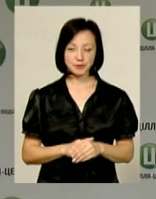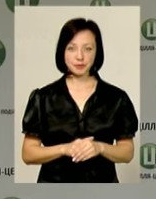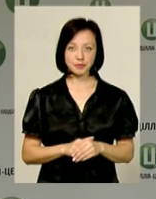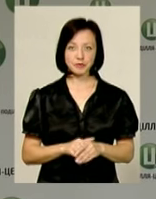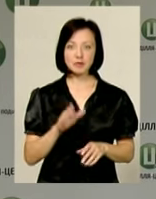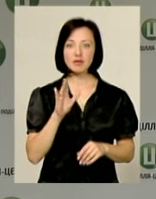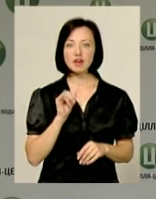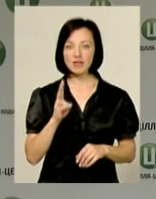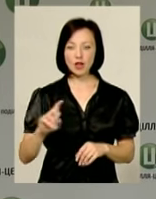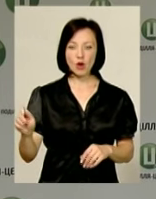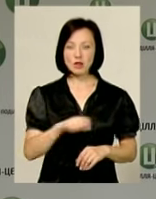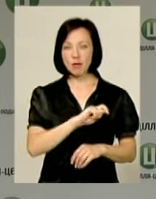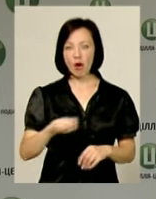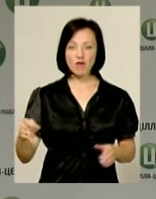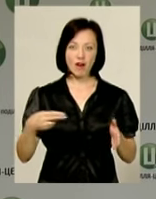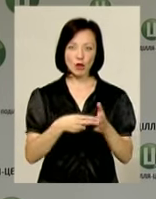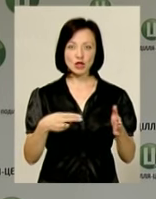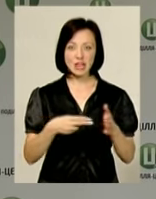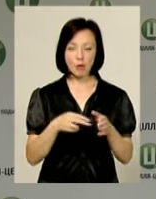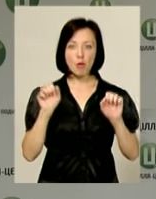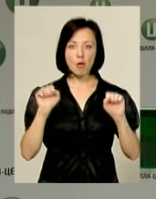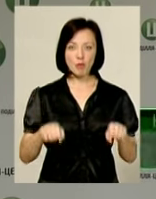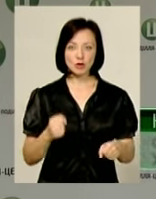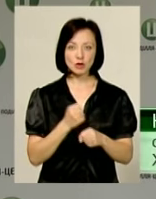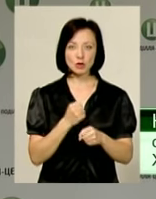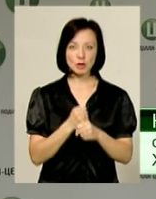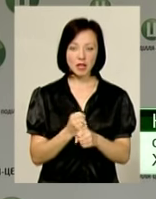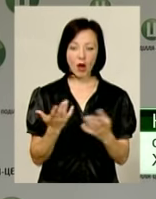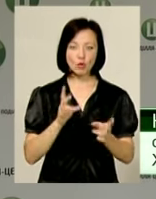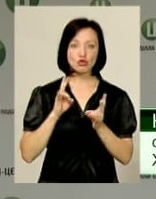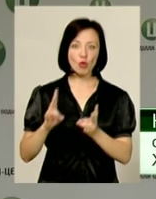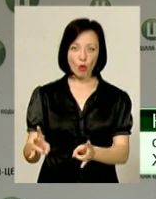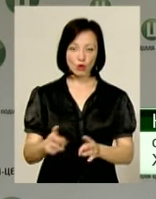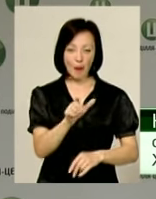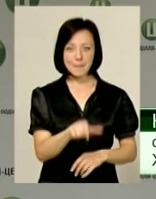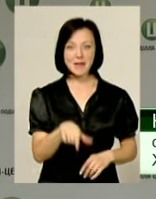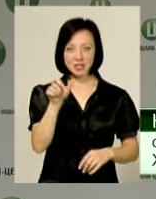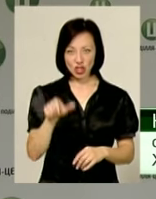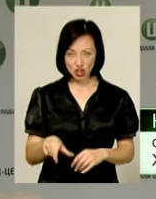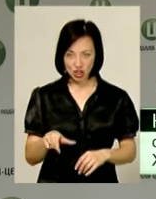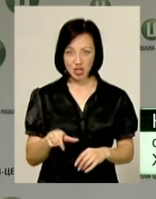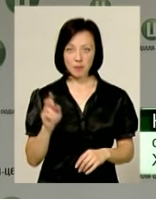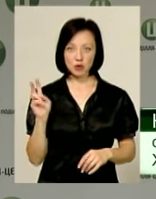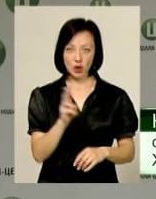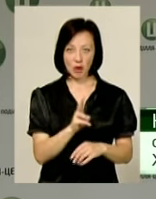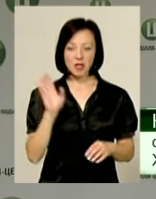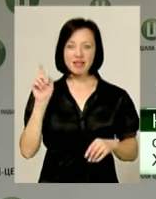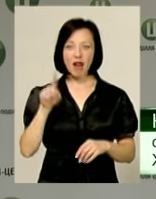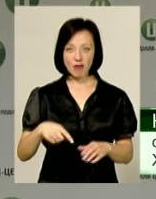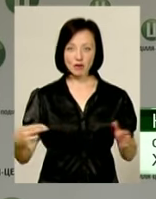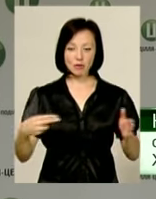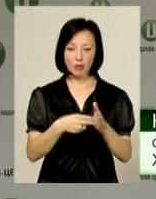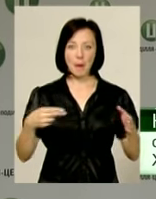Він розмахував ножем і цим міг заподіяти якусь шкоду пасажирам. Він навіть проштрикнув ножем